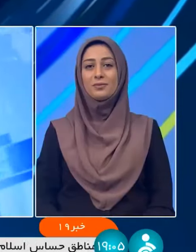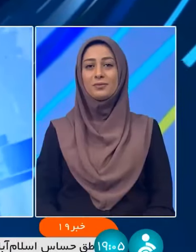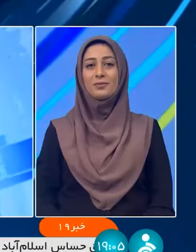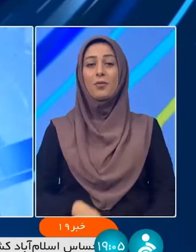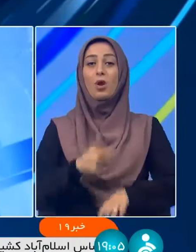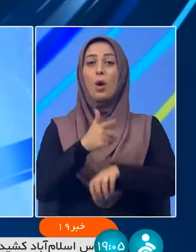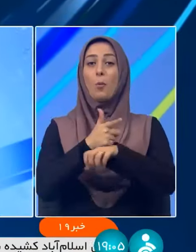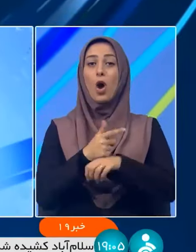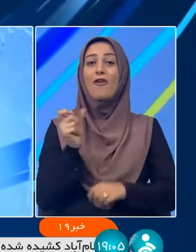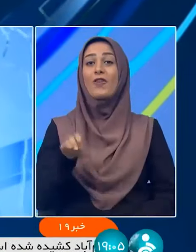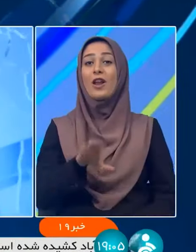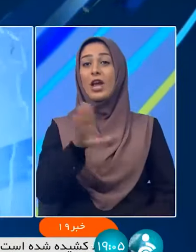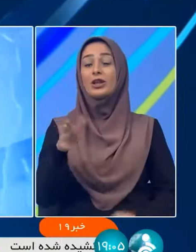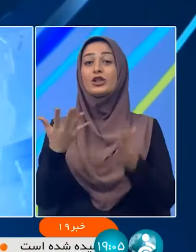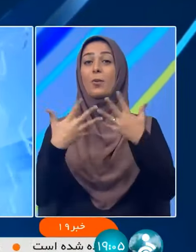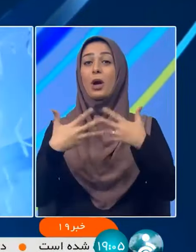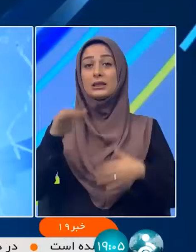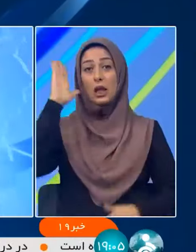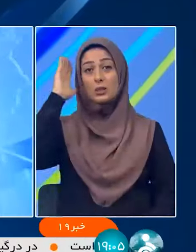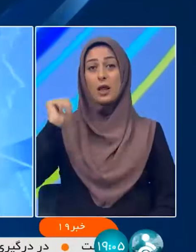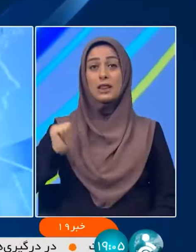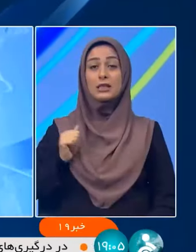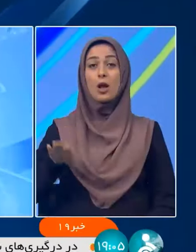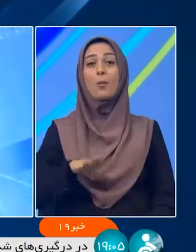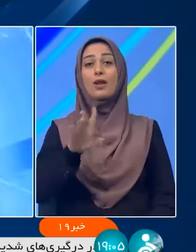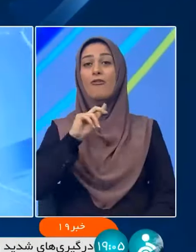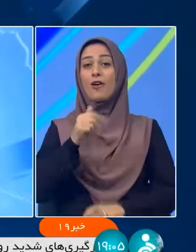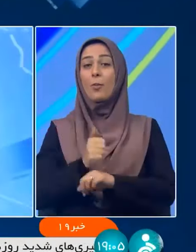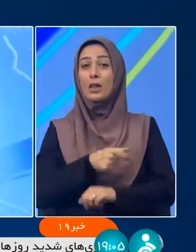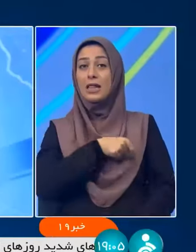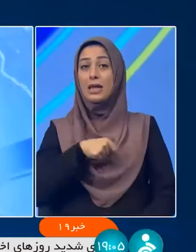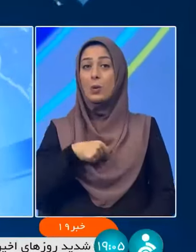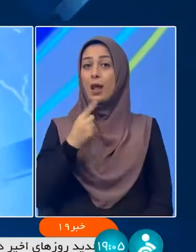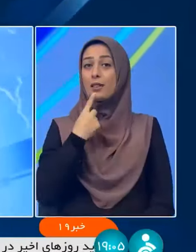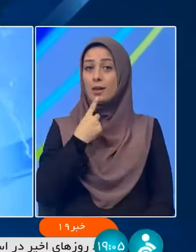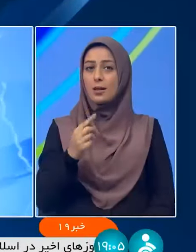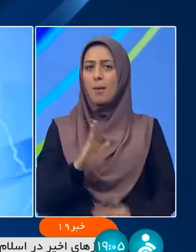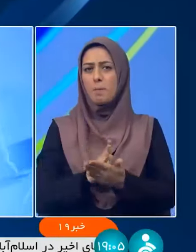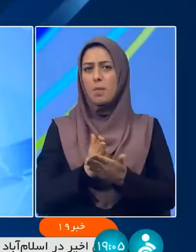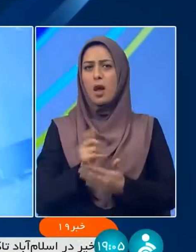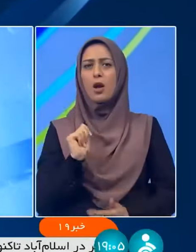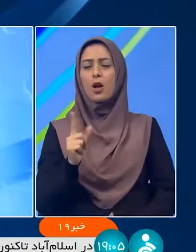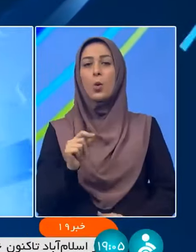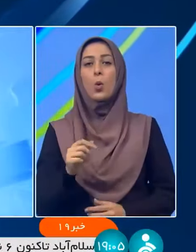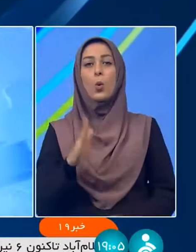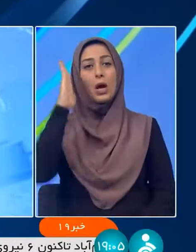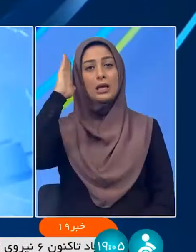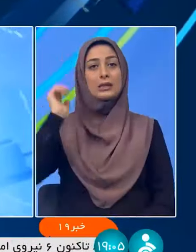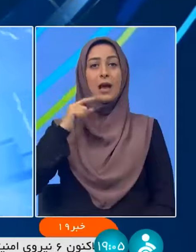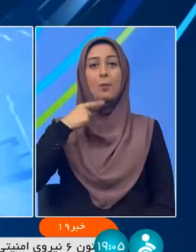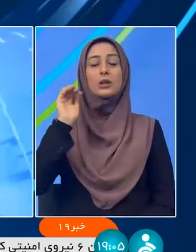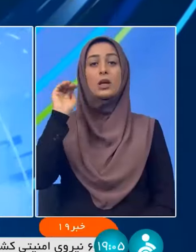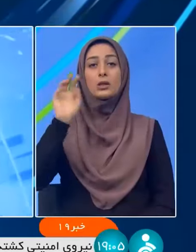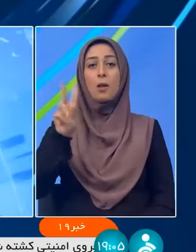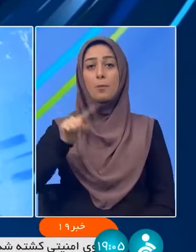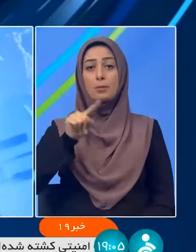معاون اجتماعی سازمان نظام وظیف عمومی فراجا گفت میانگین حقوق سروازان برای سال آینده با 20%